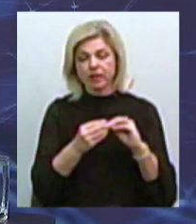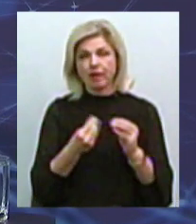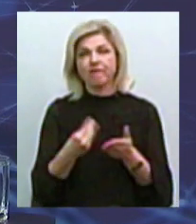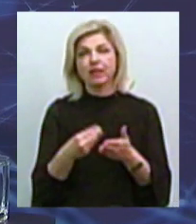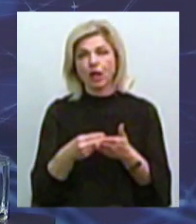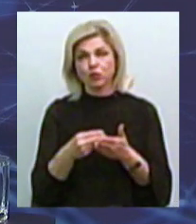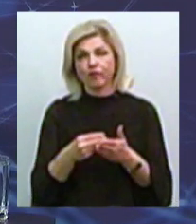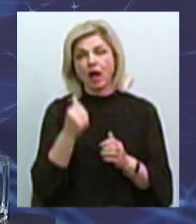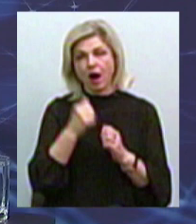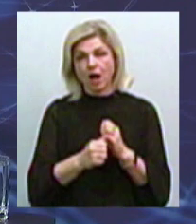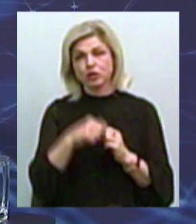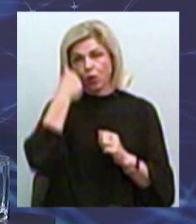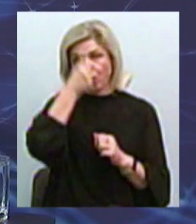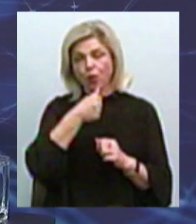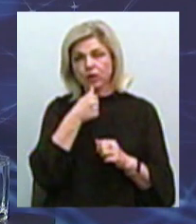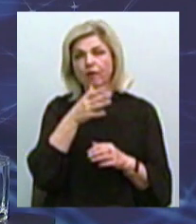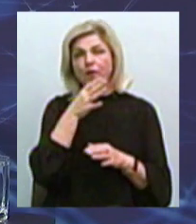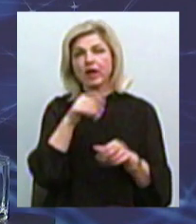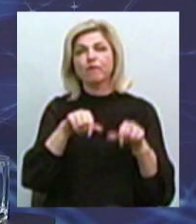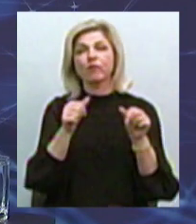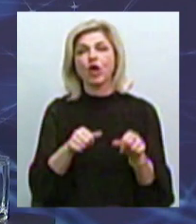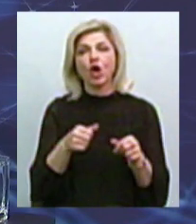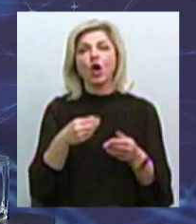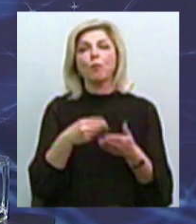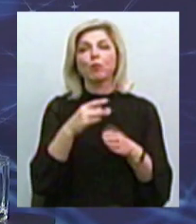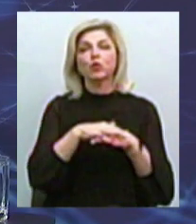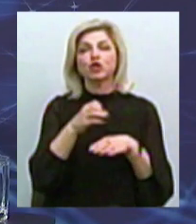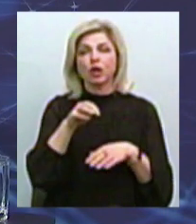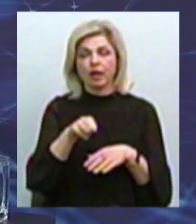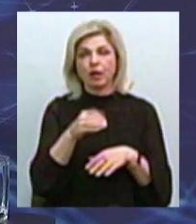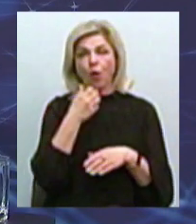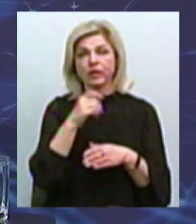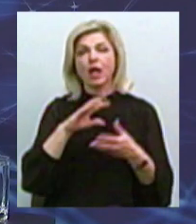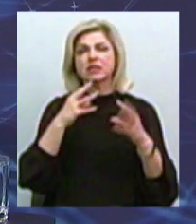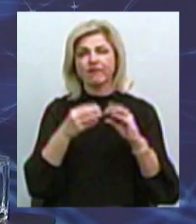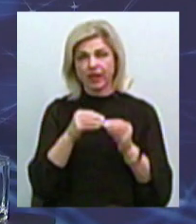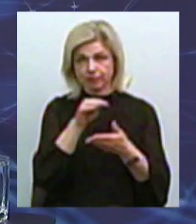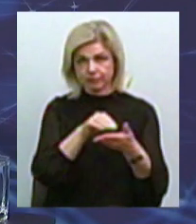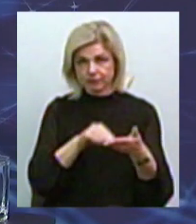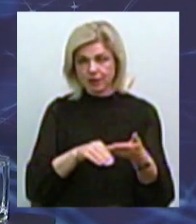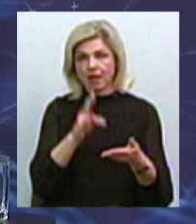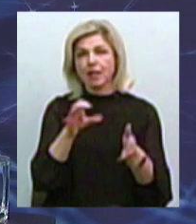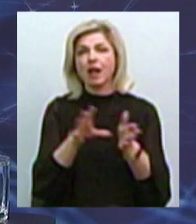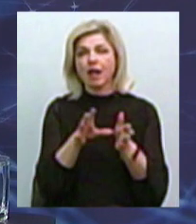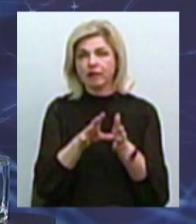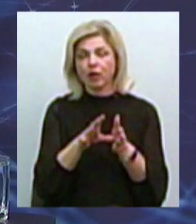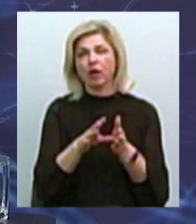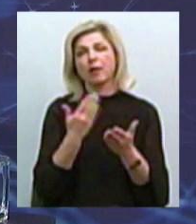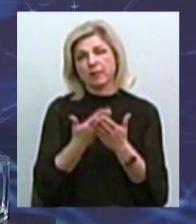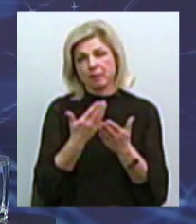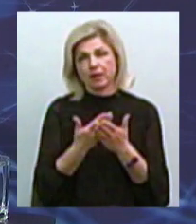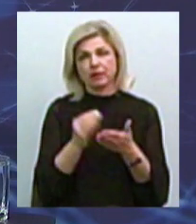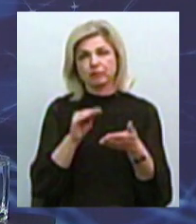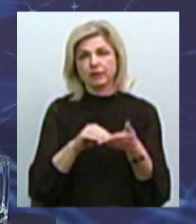фінансовий. Кожен раз, кожен год при формуванні бюджету. І коли ми даємо звіт, ми пишемо, допустим, на електроенергію, там, условно говоря,